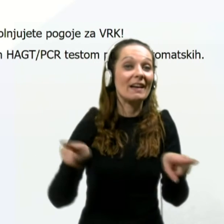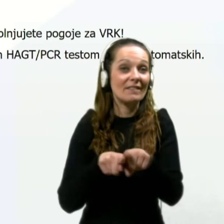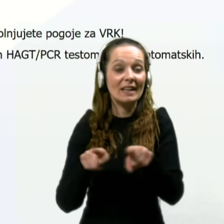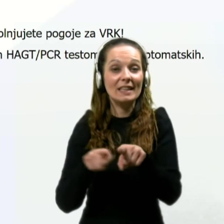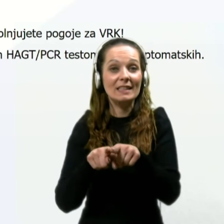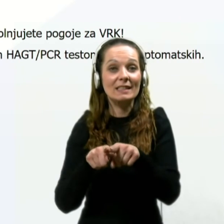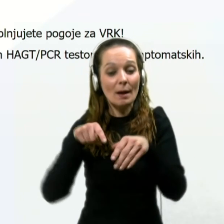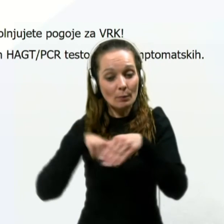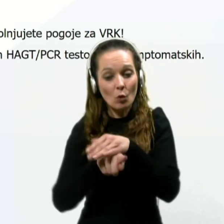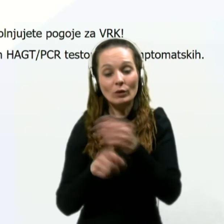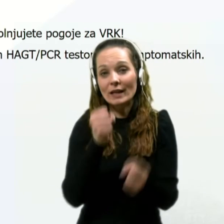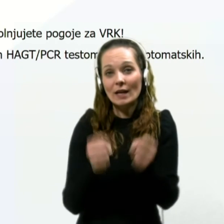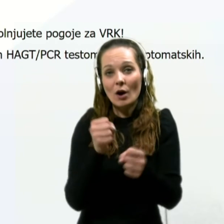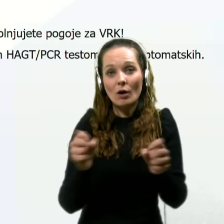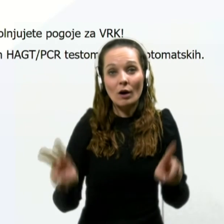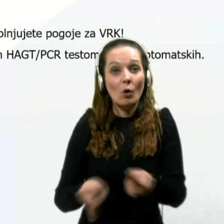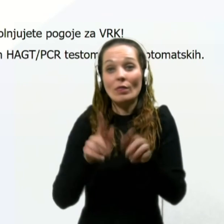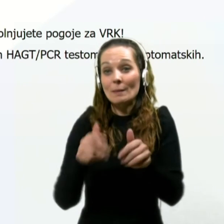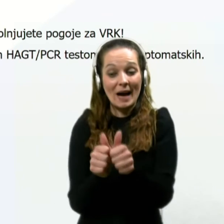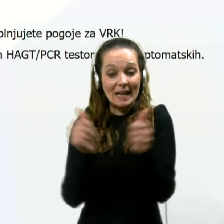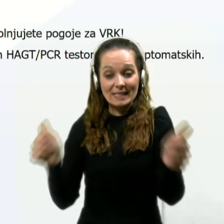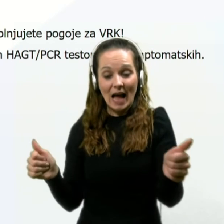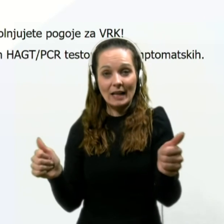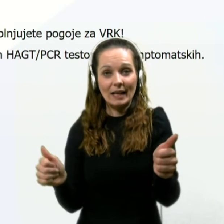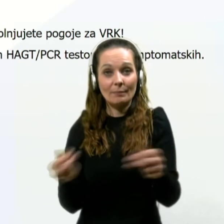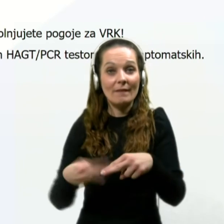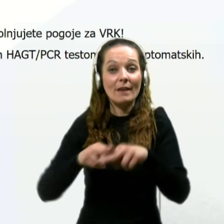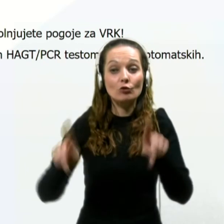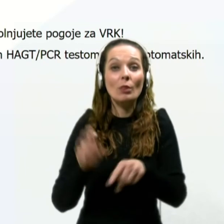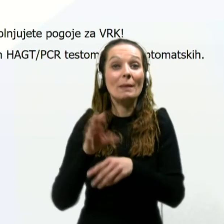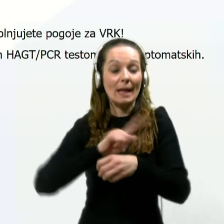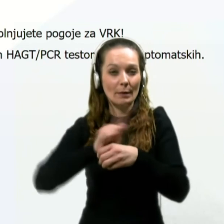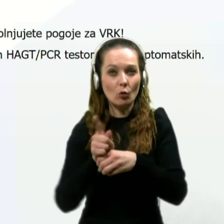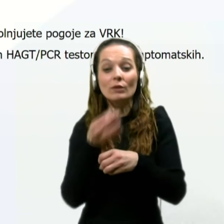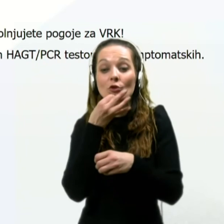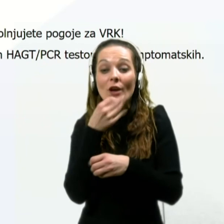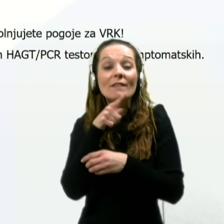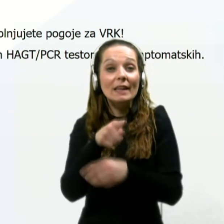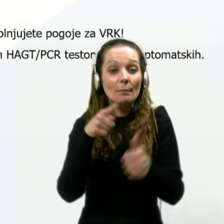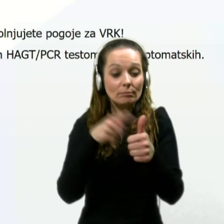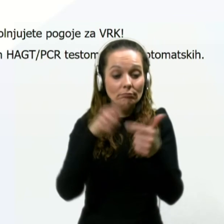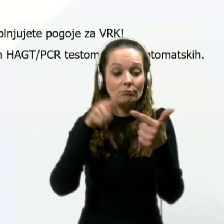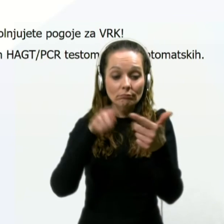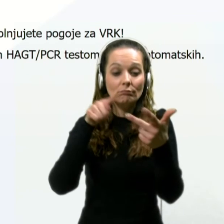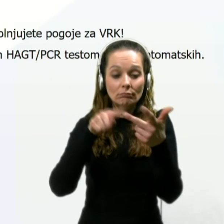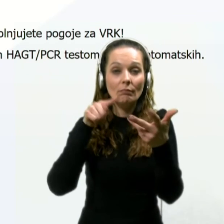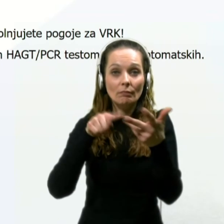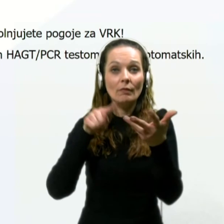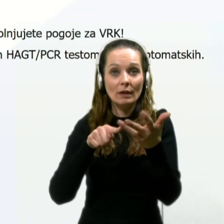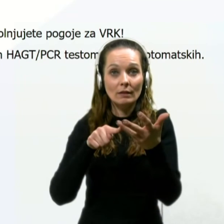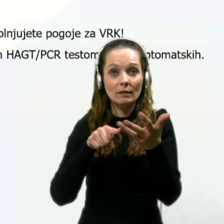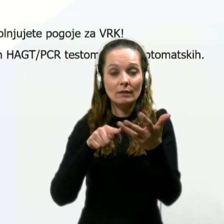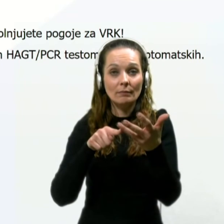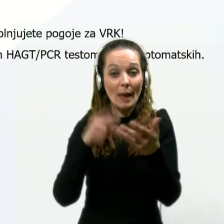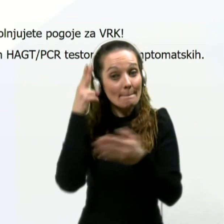prevoznem sredstvu na razdali manj kot dva metra in več kot petnaest minut. Torej, če v tem eni od teh postavk